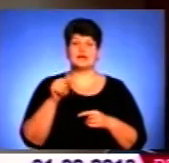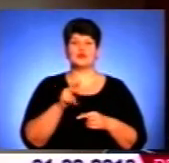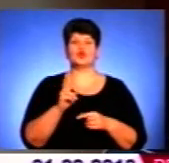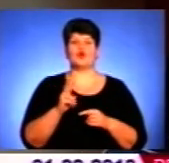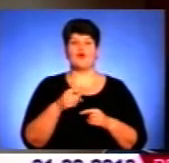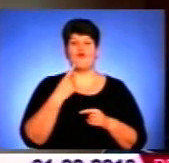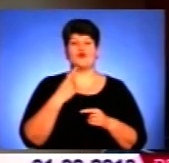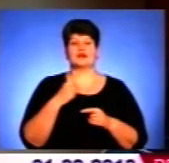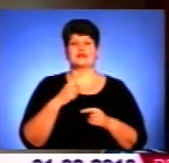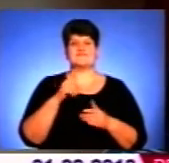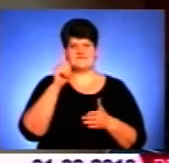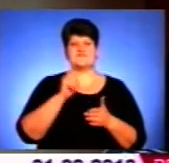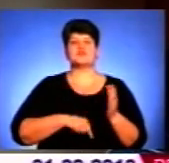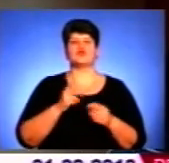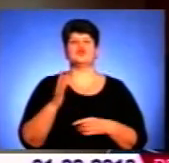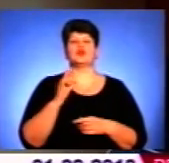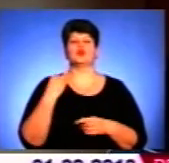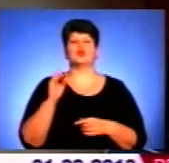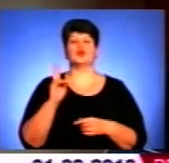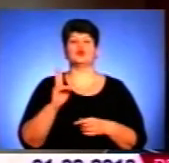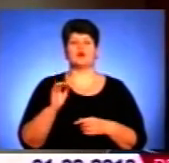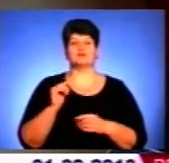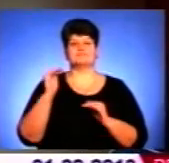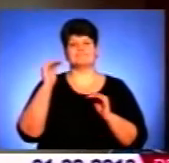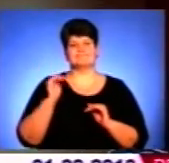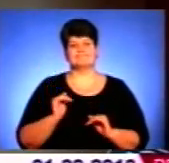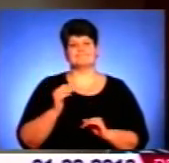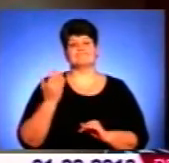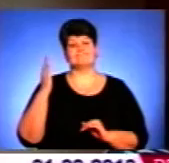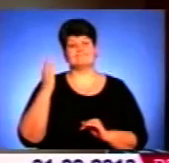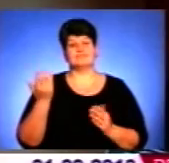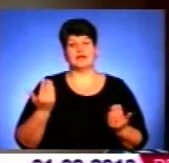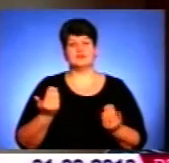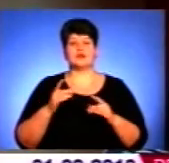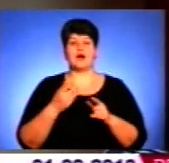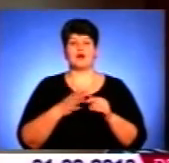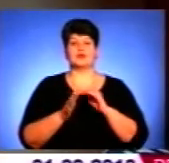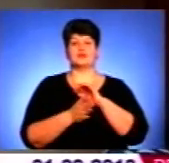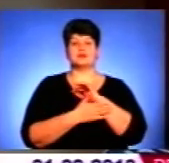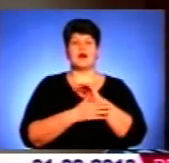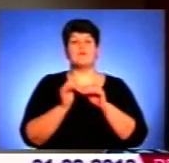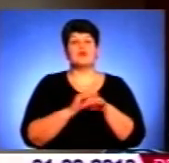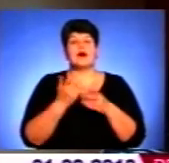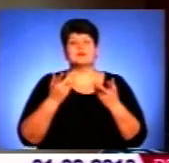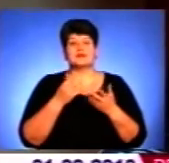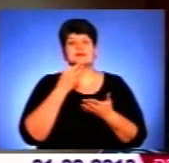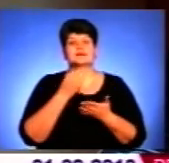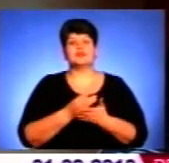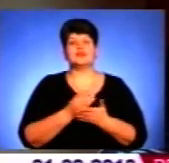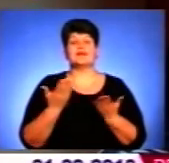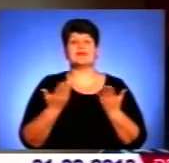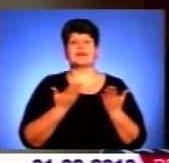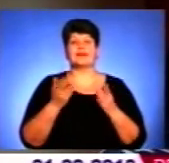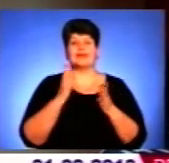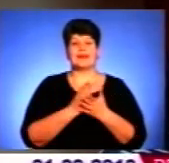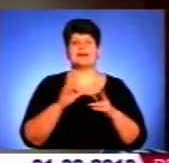себе як істинно віруючий. Рук набагато менше. Коли звучить останнє питання, будь ласка, скажіть, який є